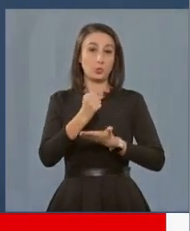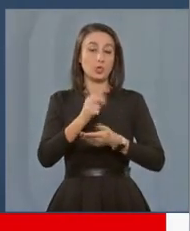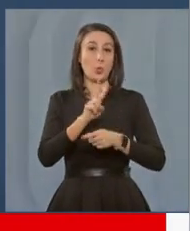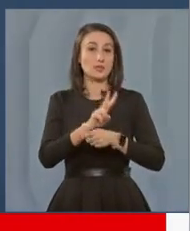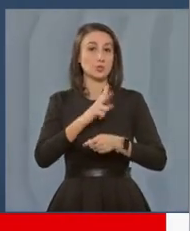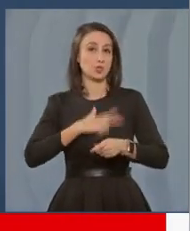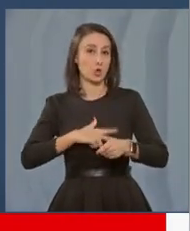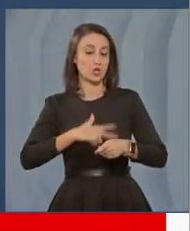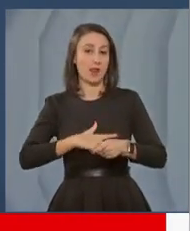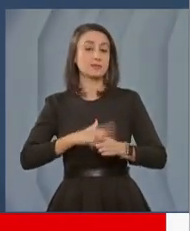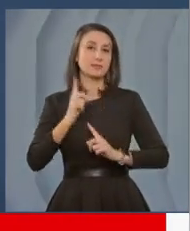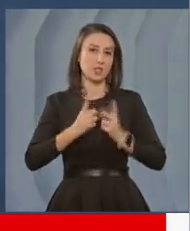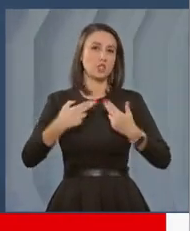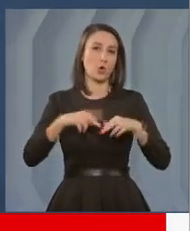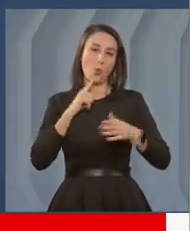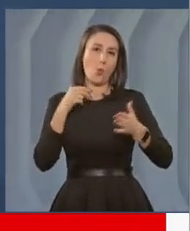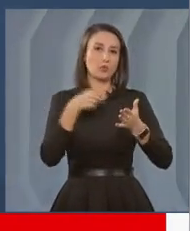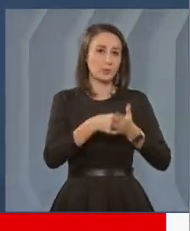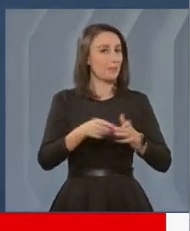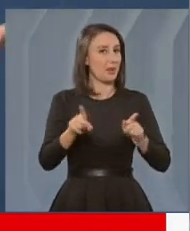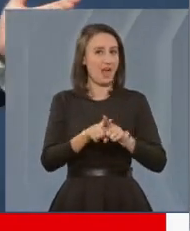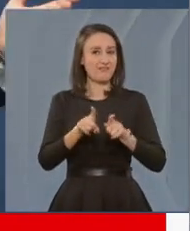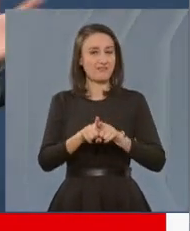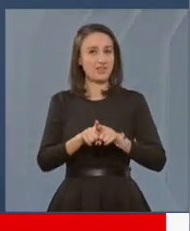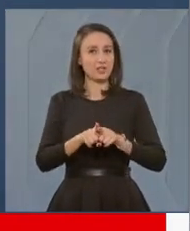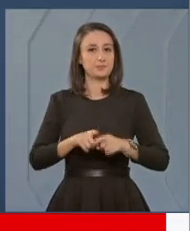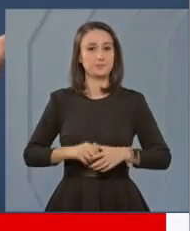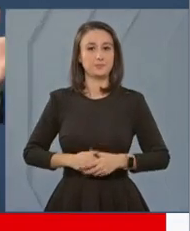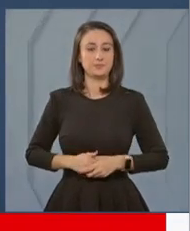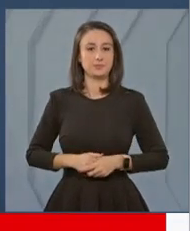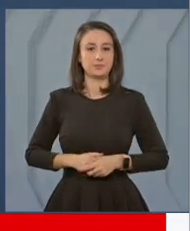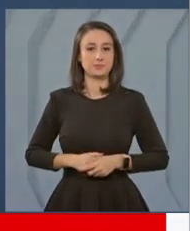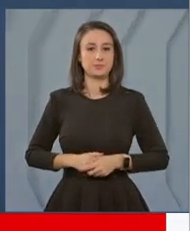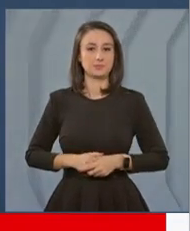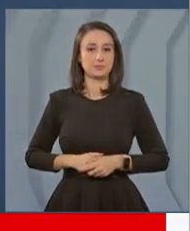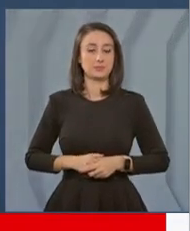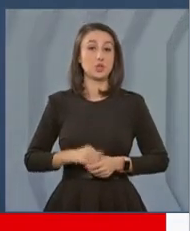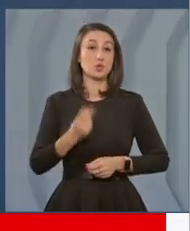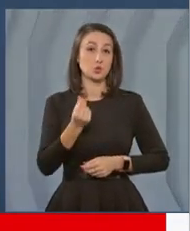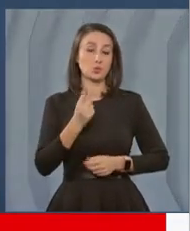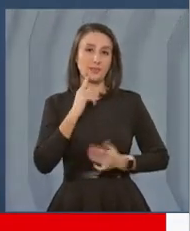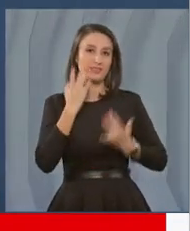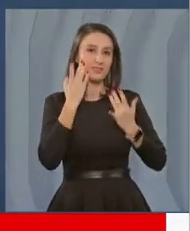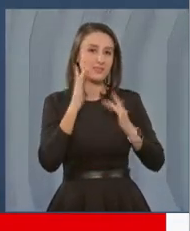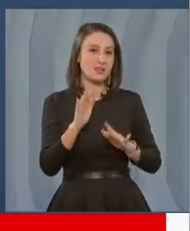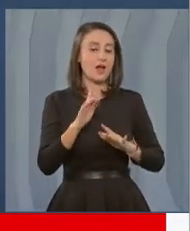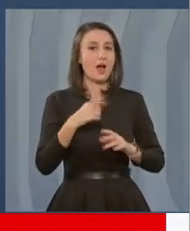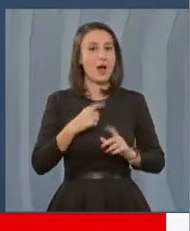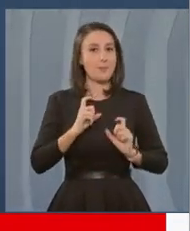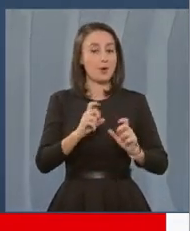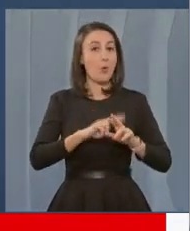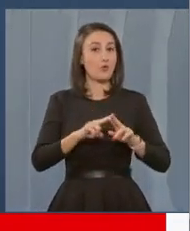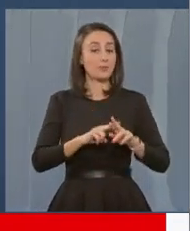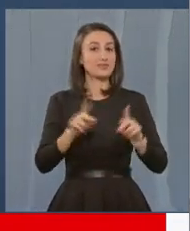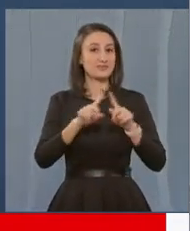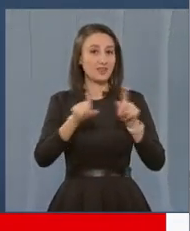asigurări sociale, deși noi contribuim la fel ca și civilii la acest buget, ci din sumele destinate a părării conform